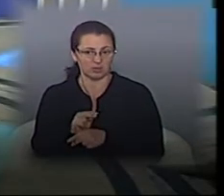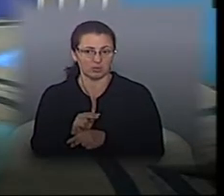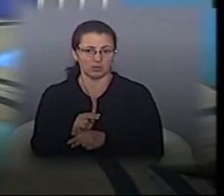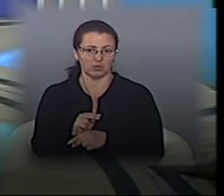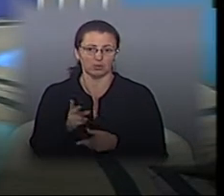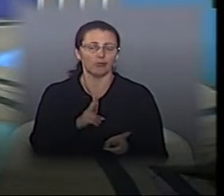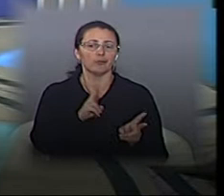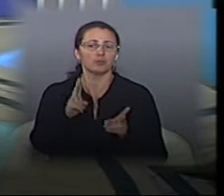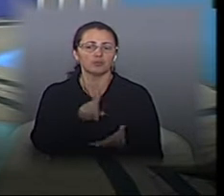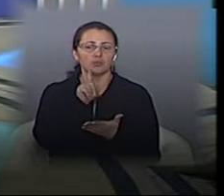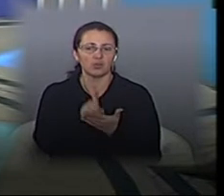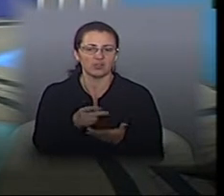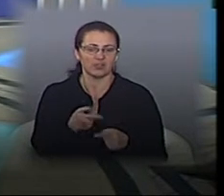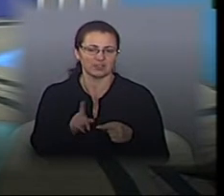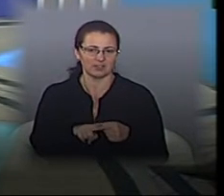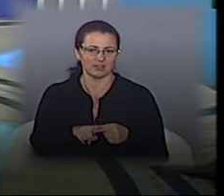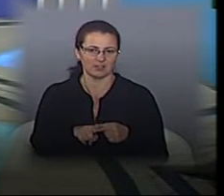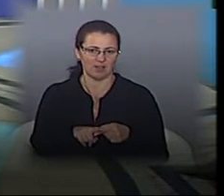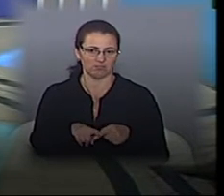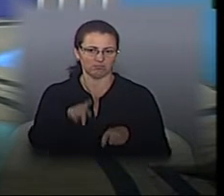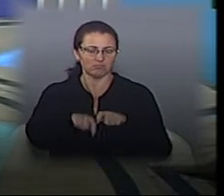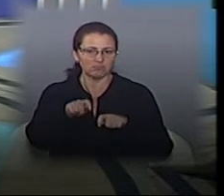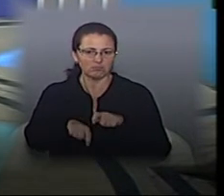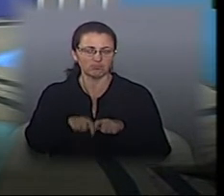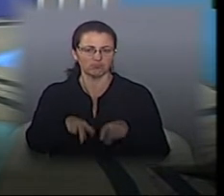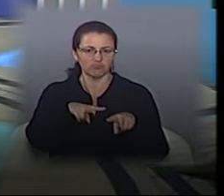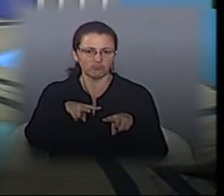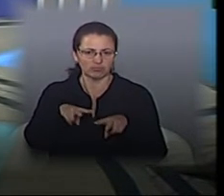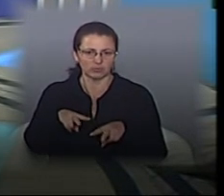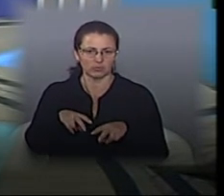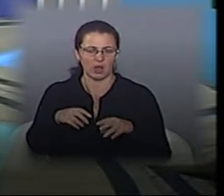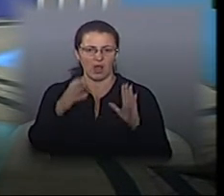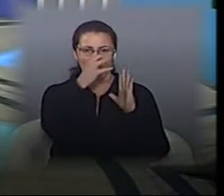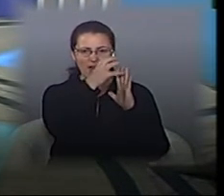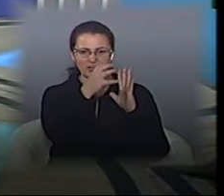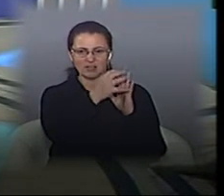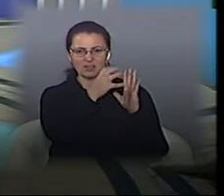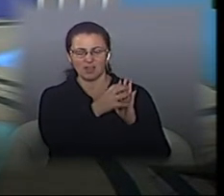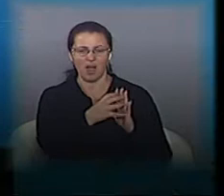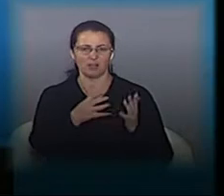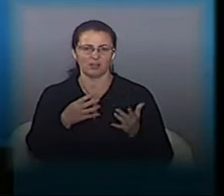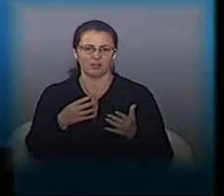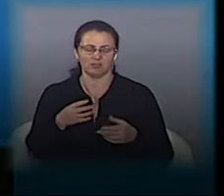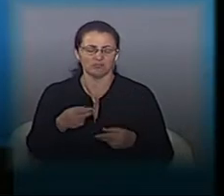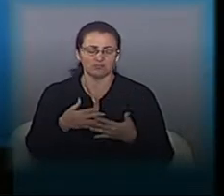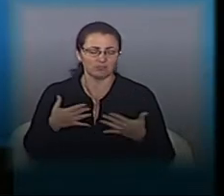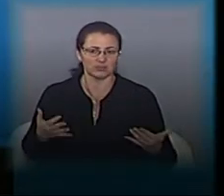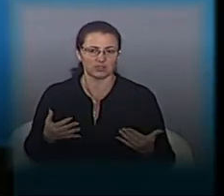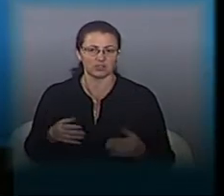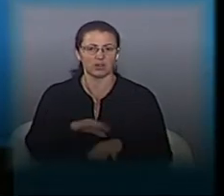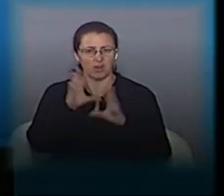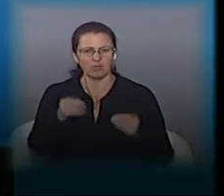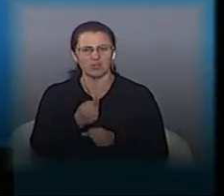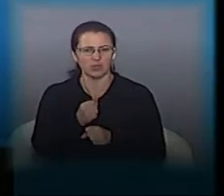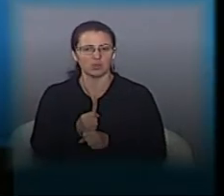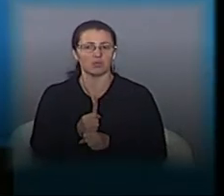Хтось має за цим дивитися постійно. Розмітка, знаки, організація. Цього всього, ну, да, зробили.